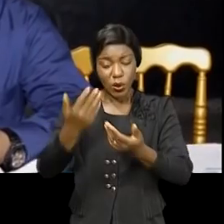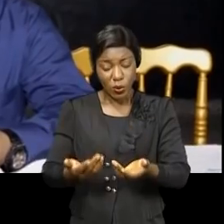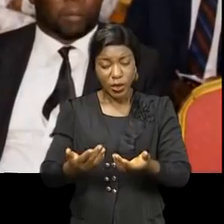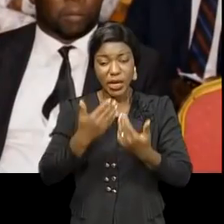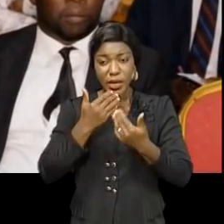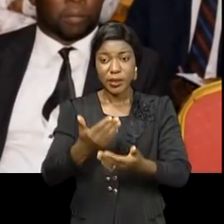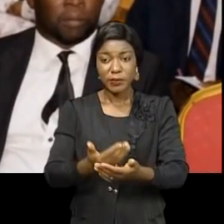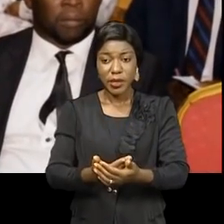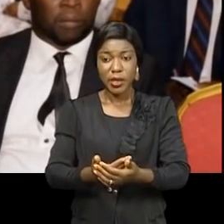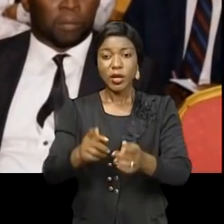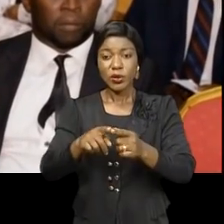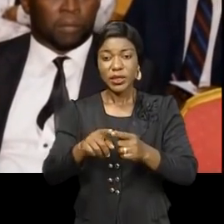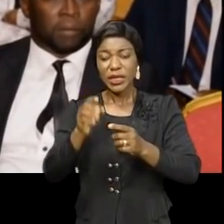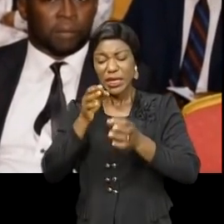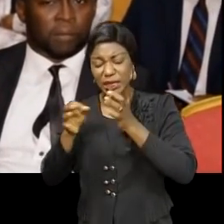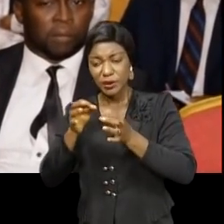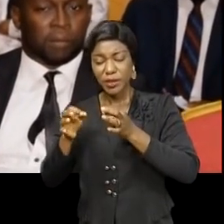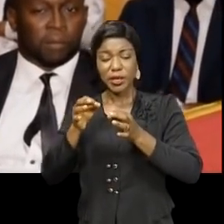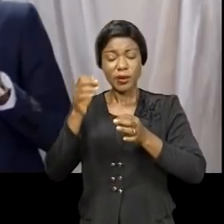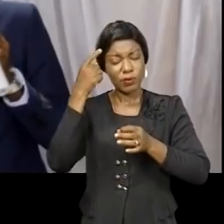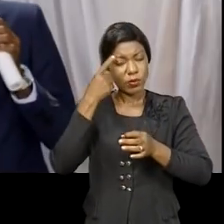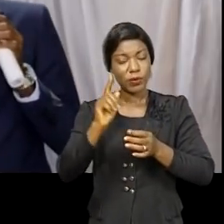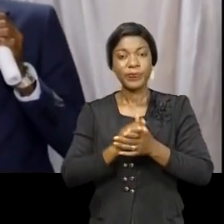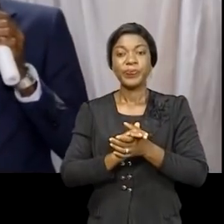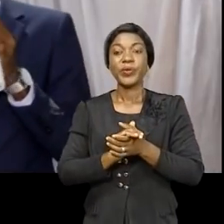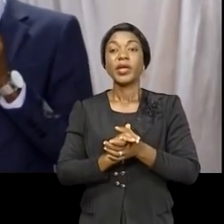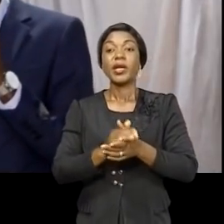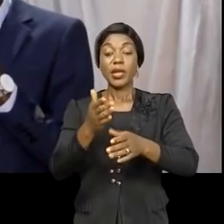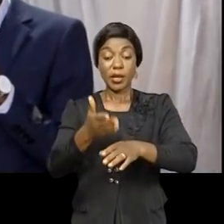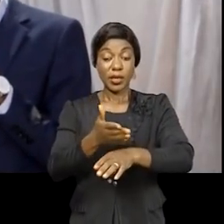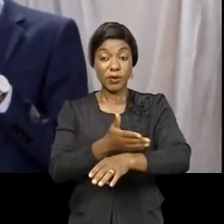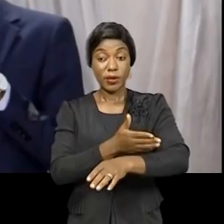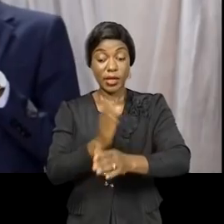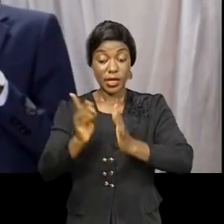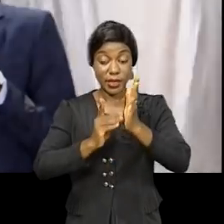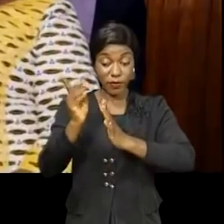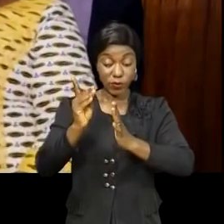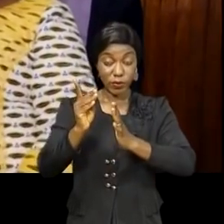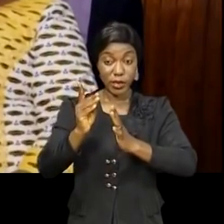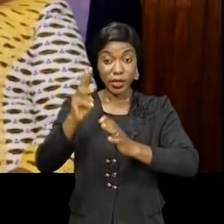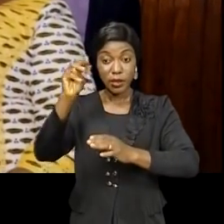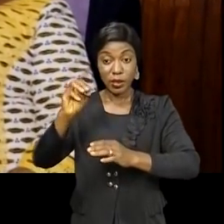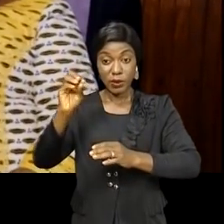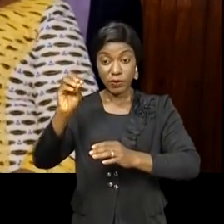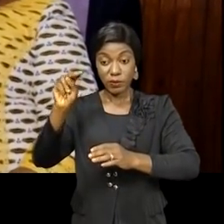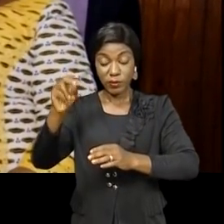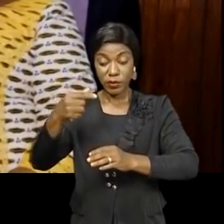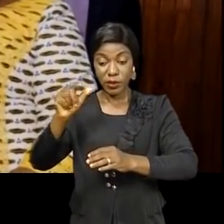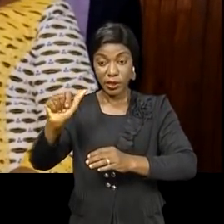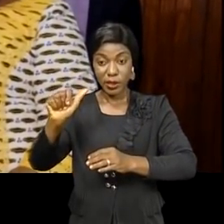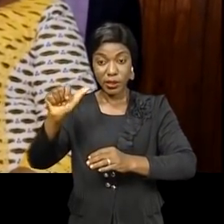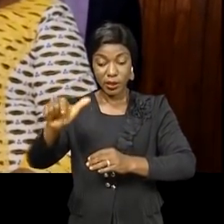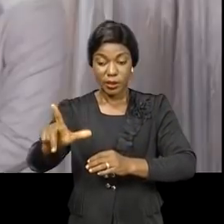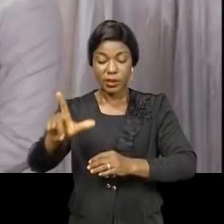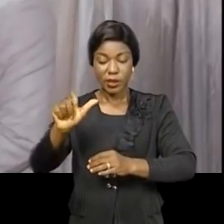le conférencier a réfuté l'affirmation selon laquelle l'émergence de la Mongala est tributaire au changement des mentalités. L'enjeu